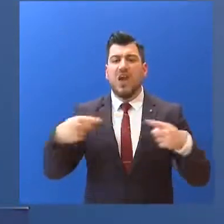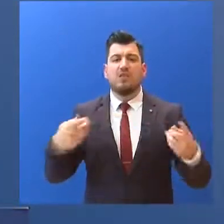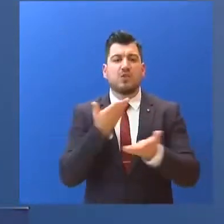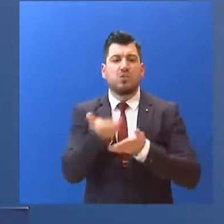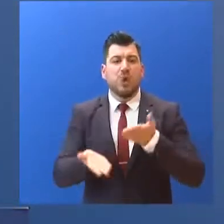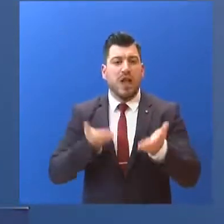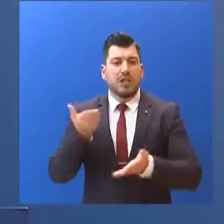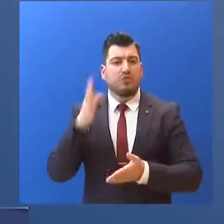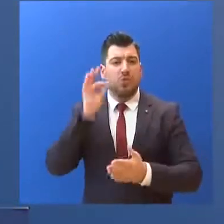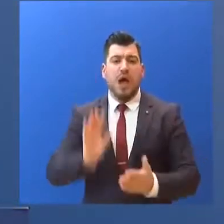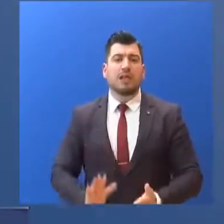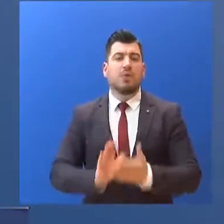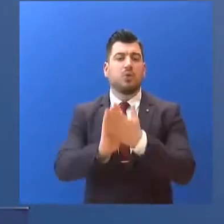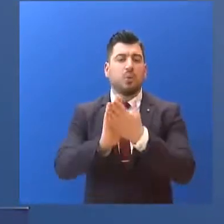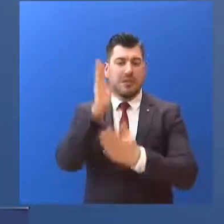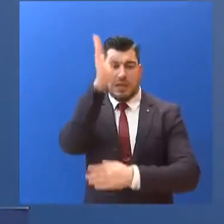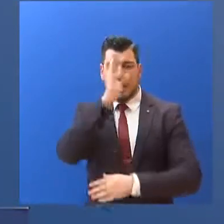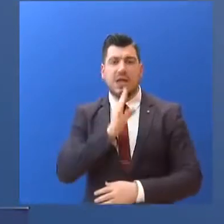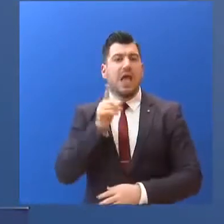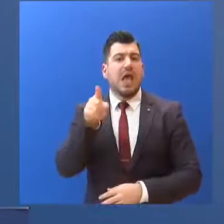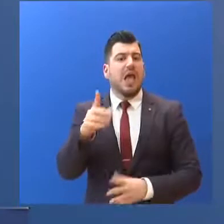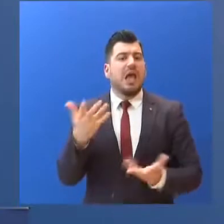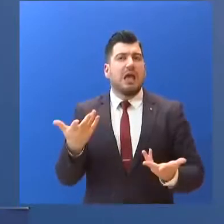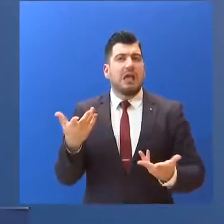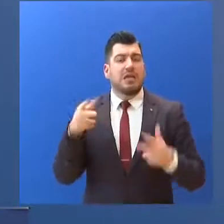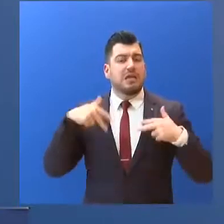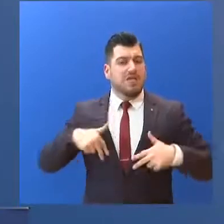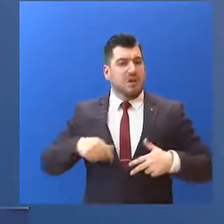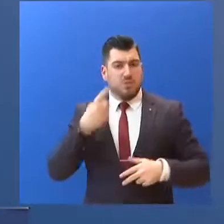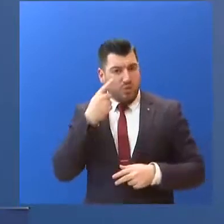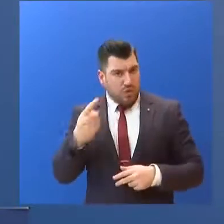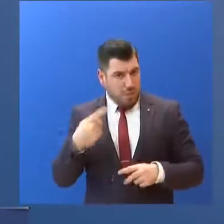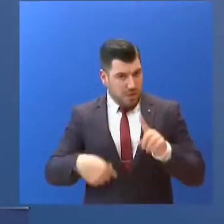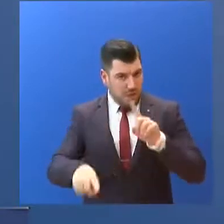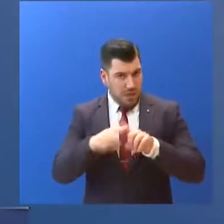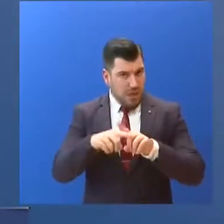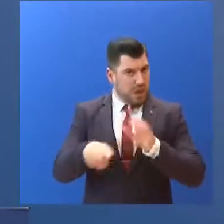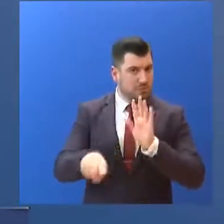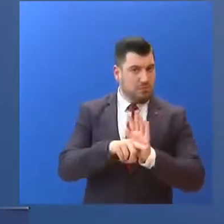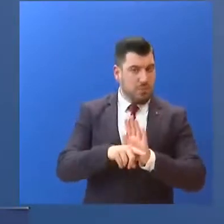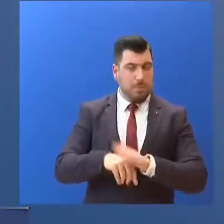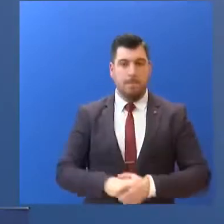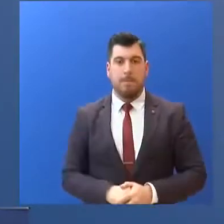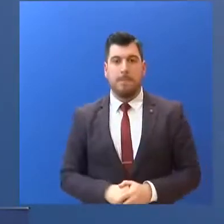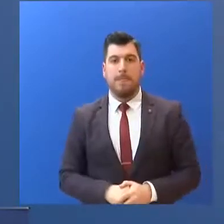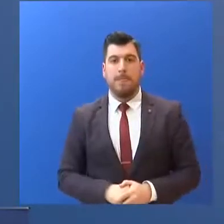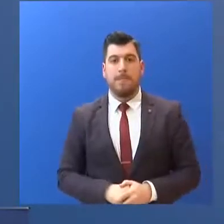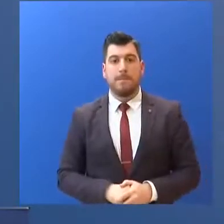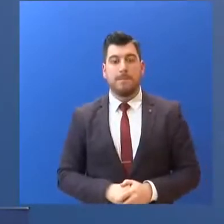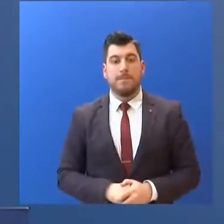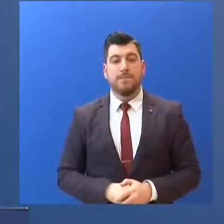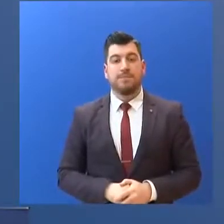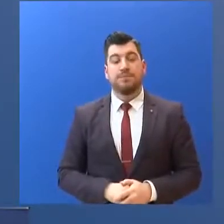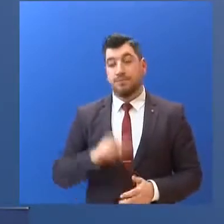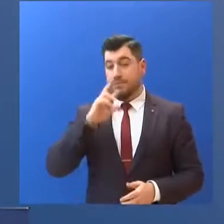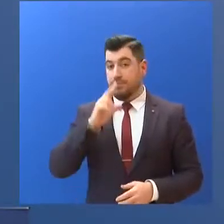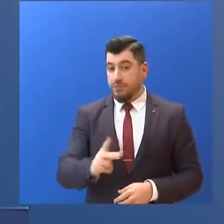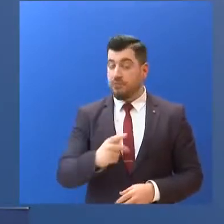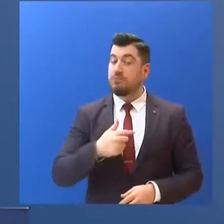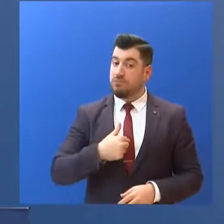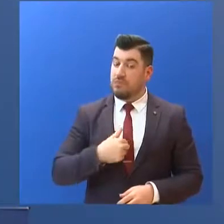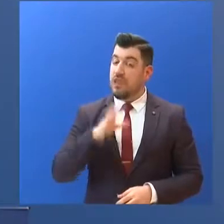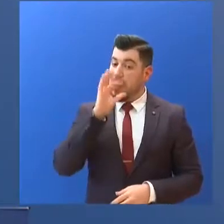Πώς αξιολογείται τις προτάσεις αυτές... και πώς τη σχολιάζει η κυβέρνηση. Ναι, άκουσαμε με πολύ ενδιαφέρον τις προτάσεις... όπως διατυπώθηκαν από τον